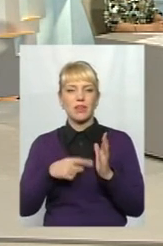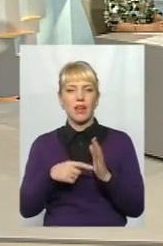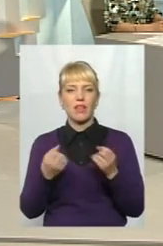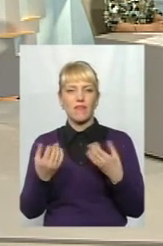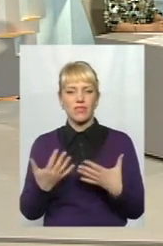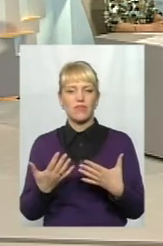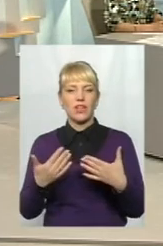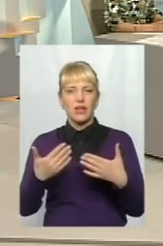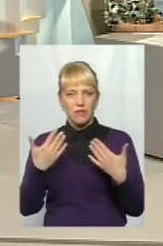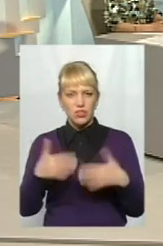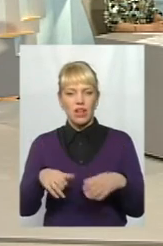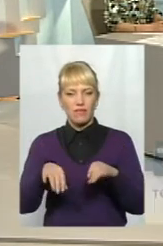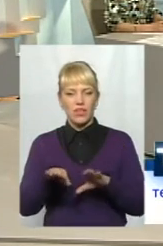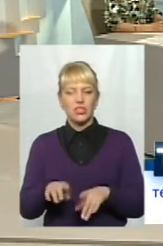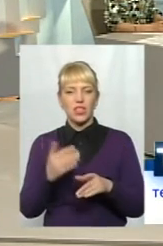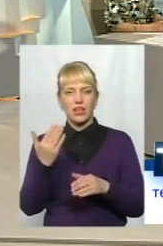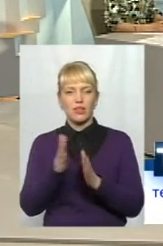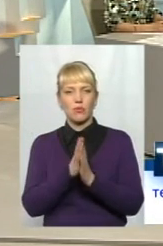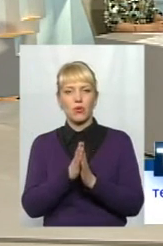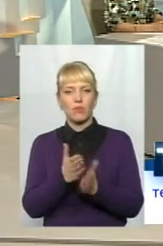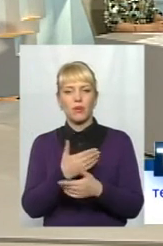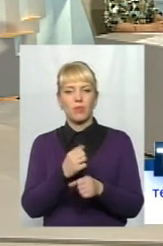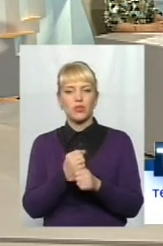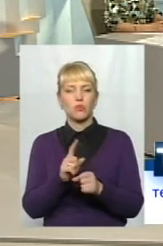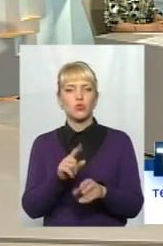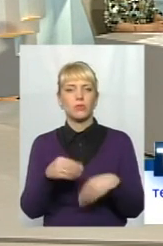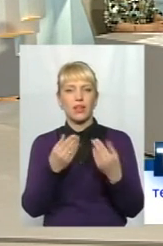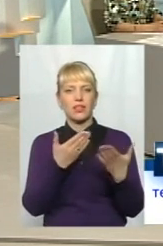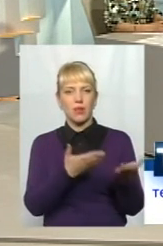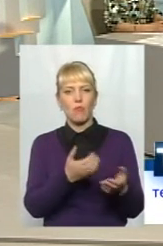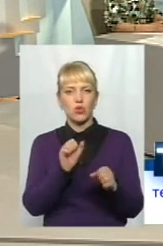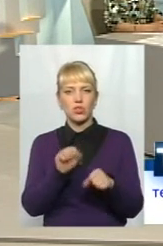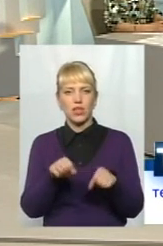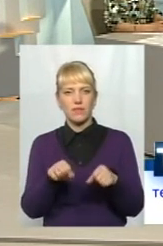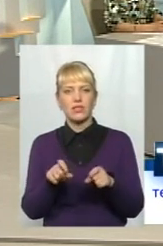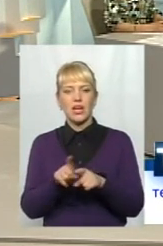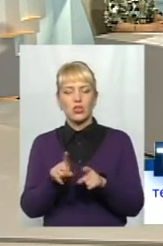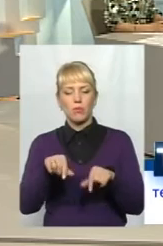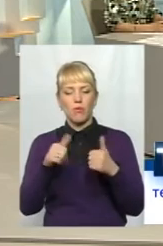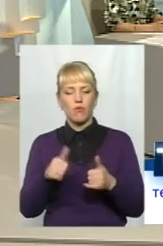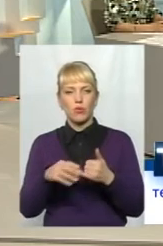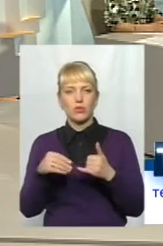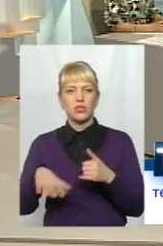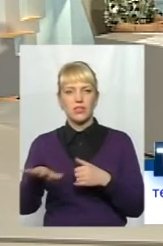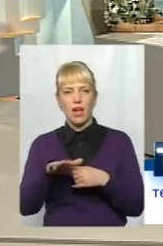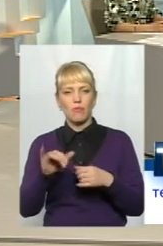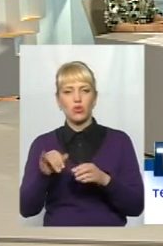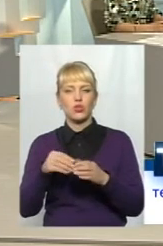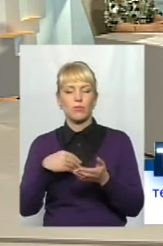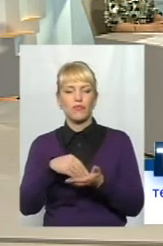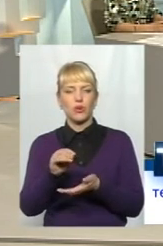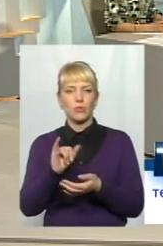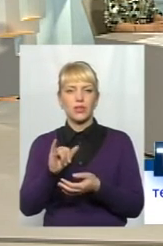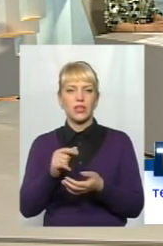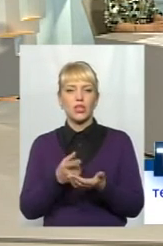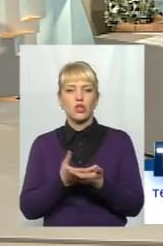за їхньою так само проханням ми сьогодні працюємо для того, щоб дати їм можливість, наприклад, цю земельну ділянку викупити, і щоб вони платили земельний податок.